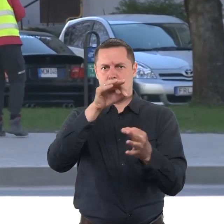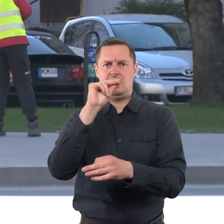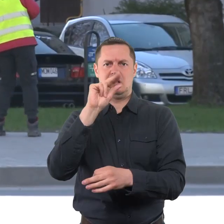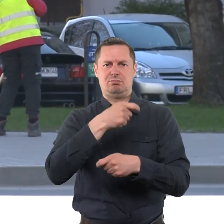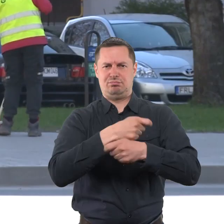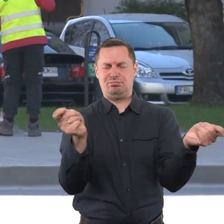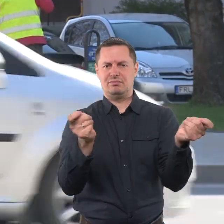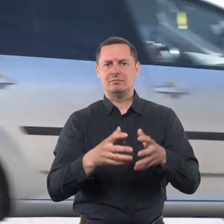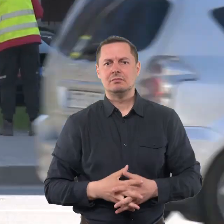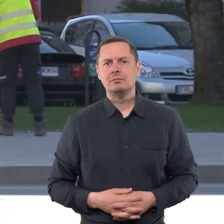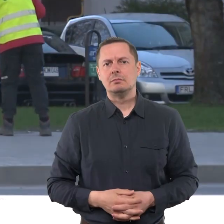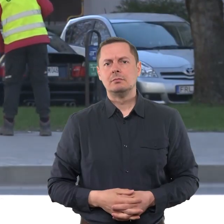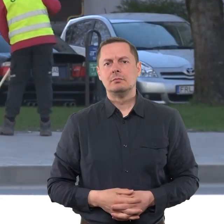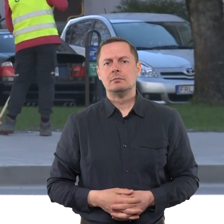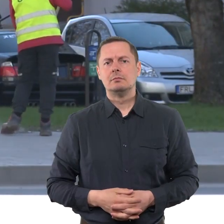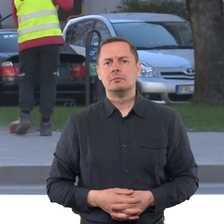užsieniečiams.